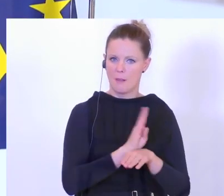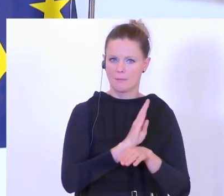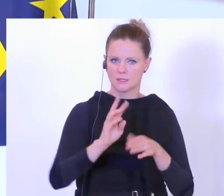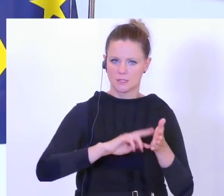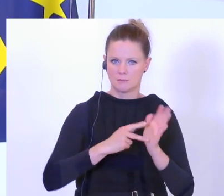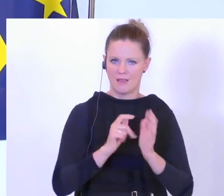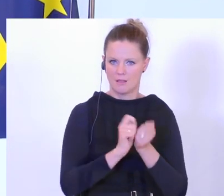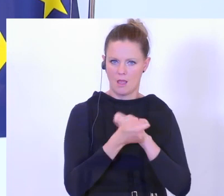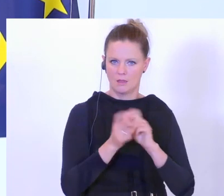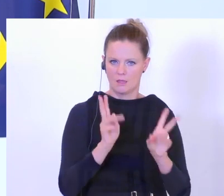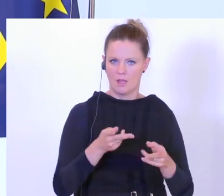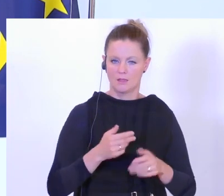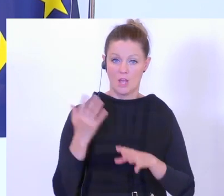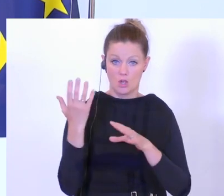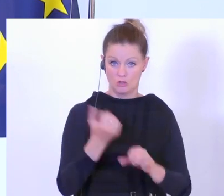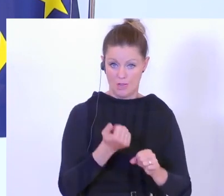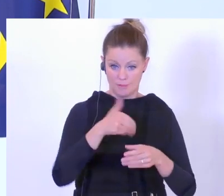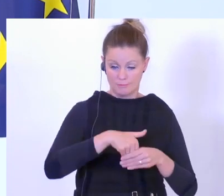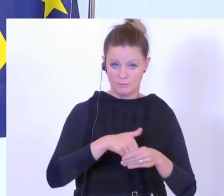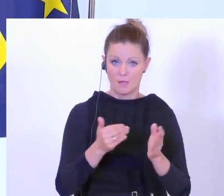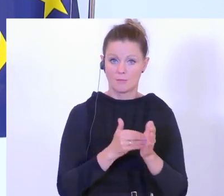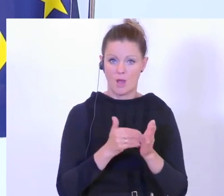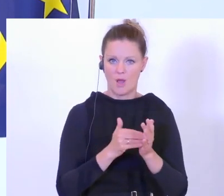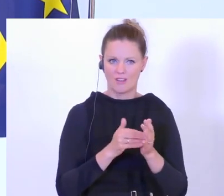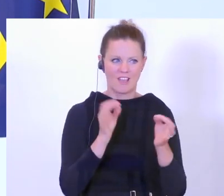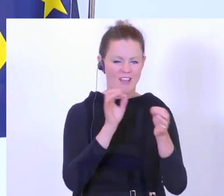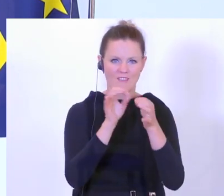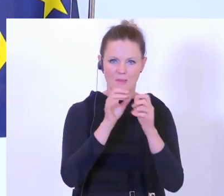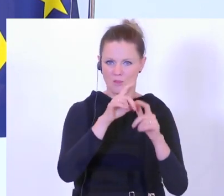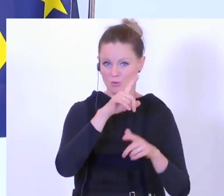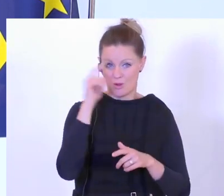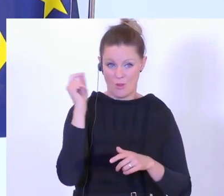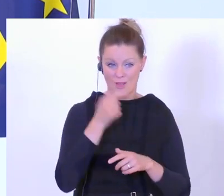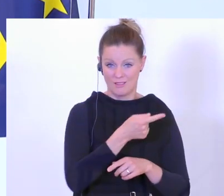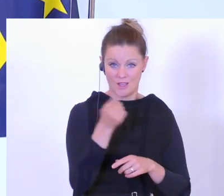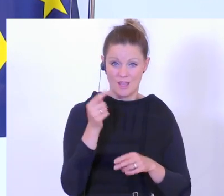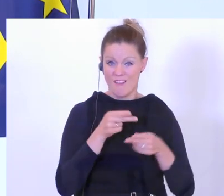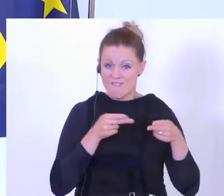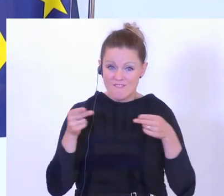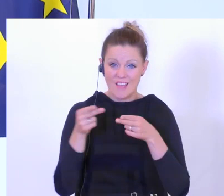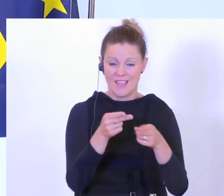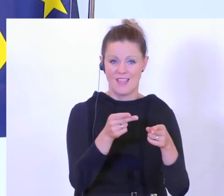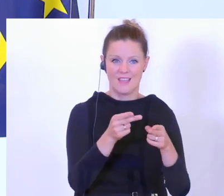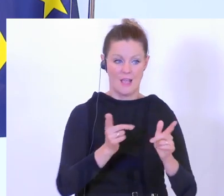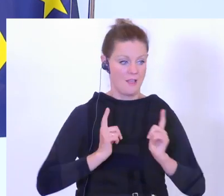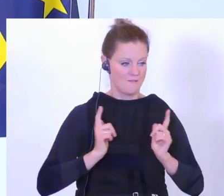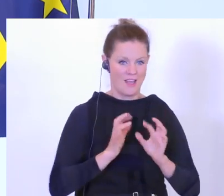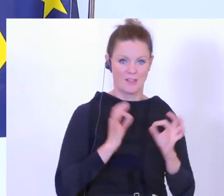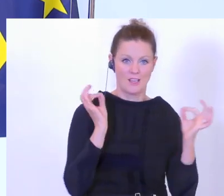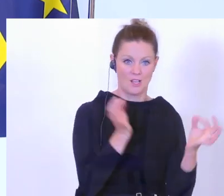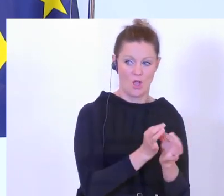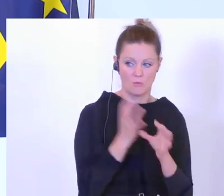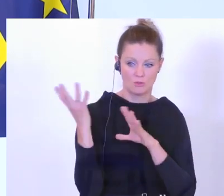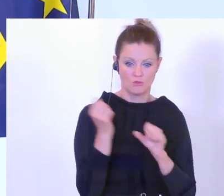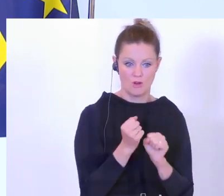Weil für Schleppungen brauchen Sie Verbindungsleute die ganze Route. Sie brauchen Warteräume für die Leute, die Sie